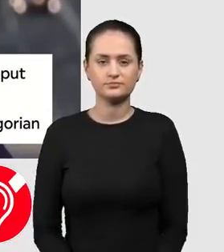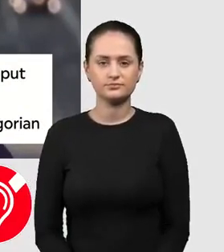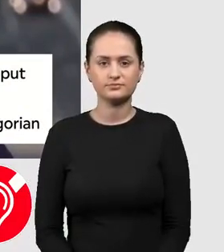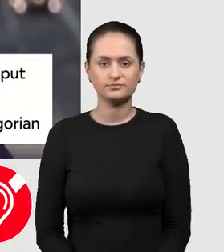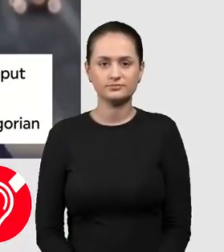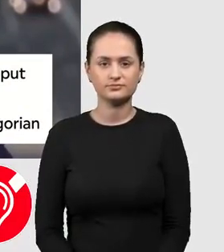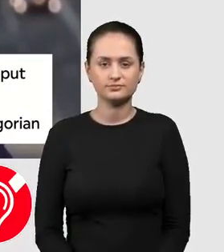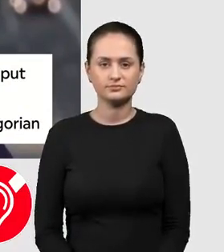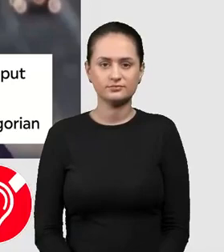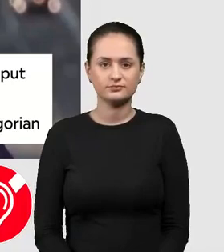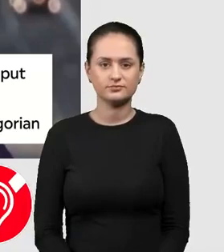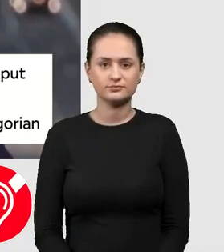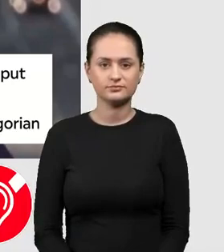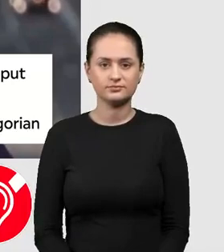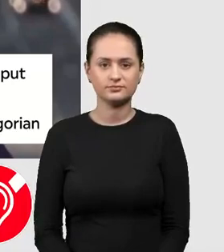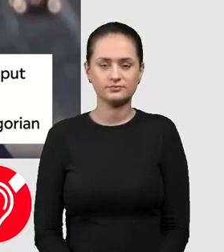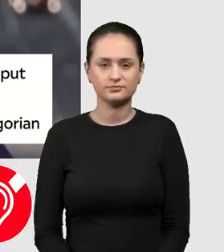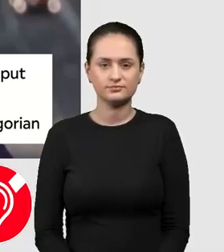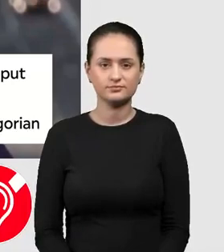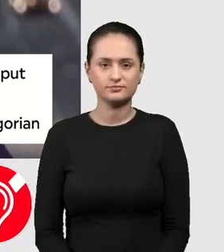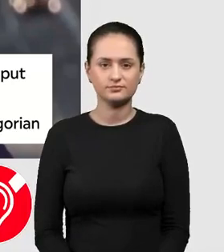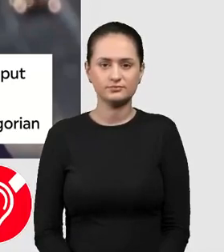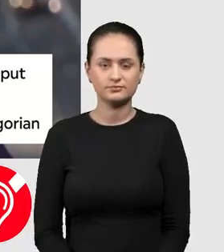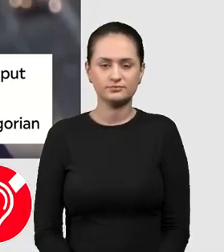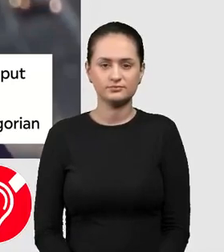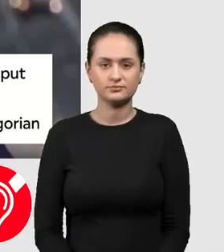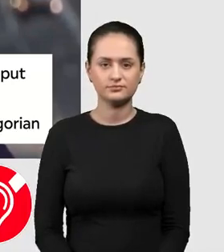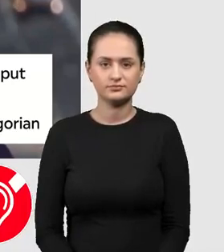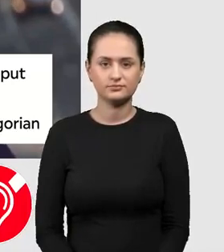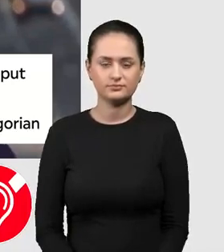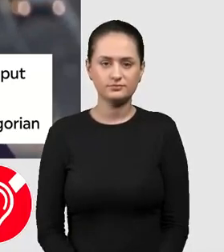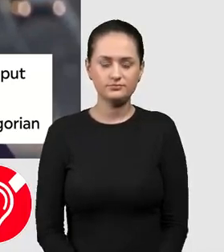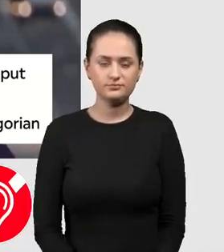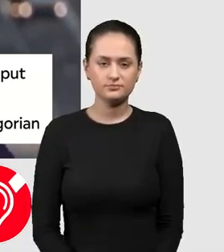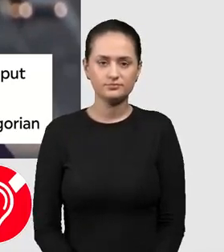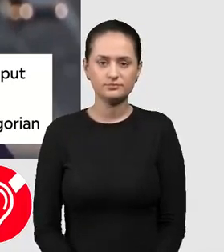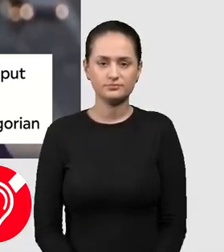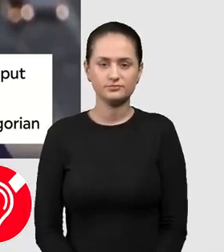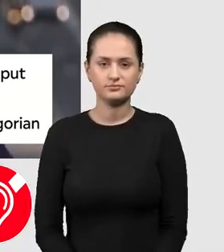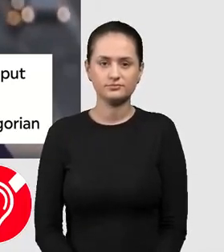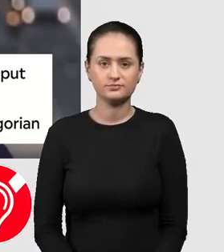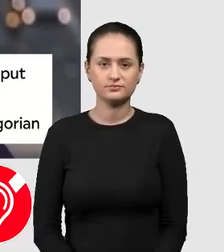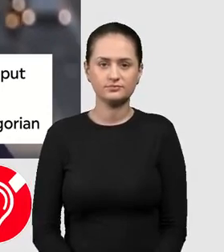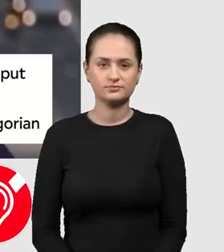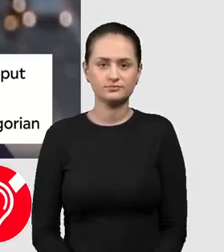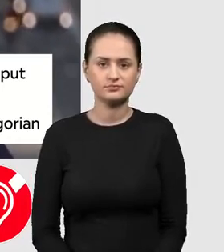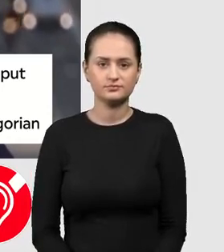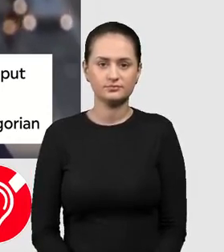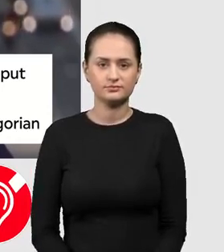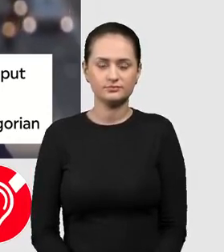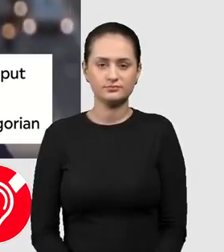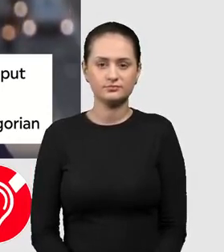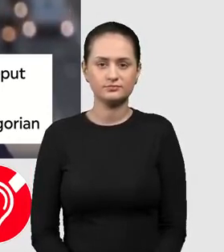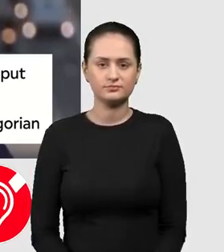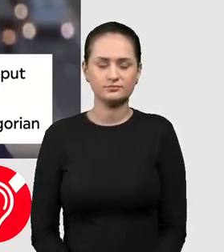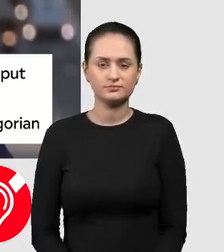care nu știau asta sau refuzau să accepte schimbarea erau ținta glumelor, fiind numiți April Fools sau păcăliții